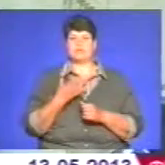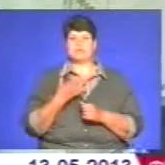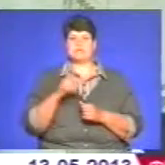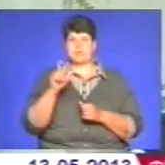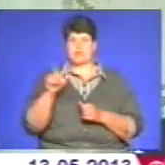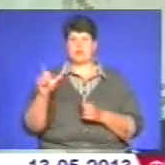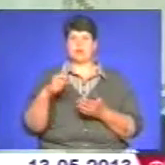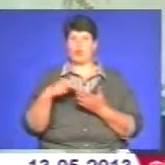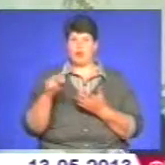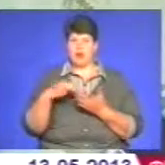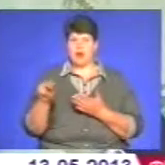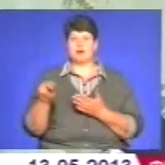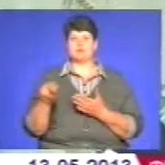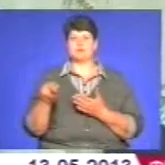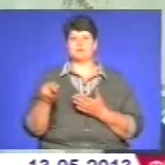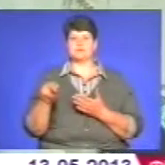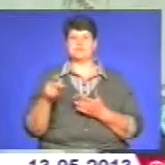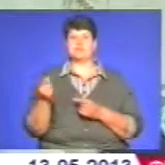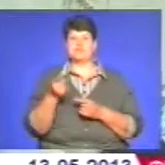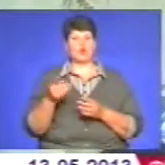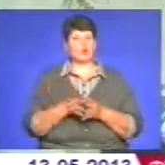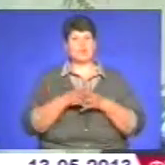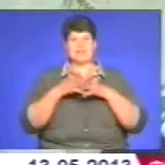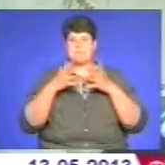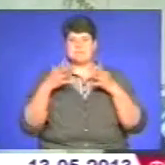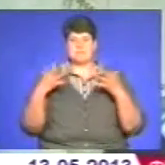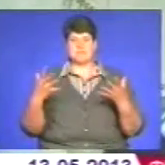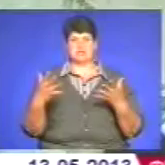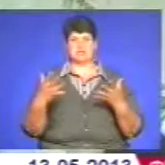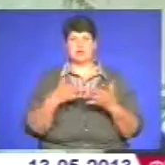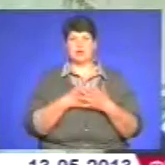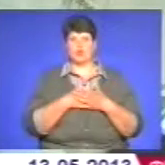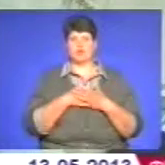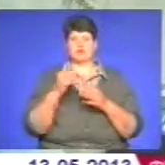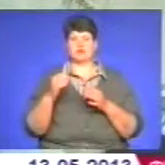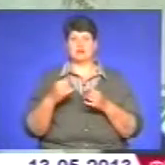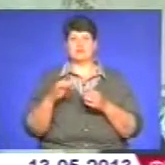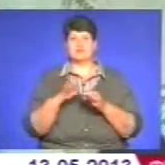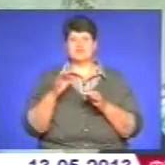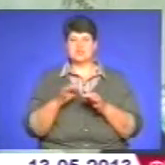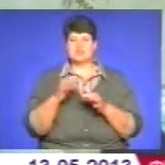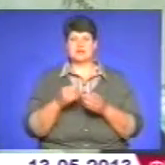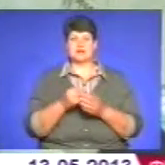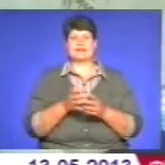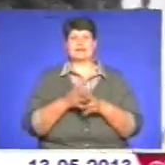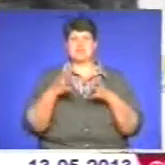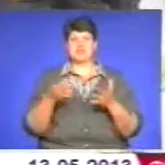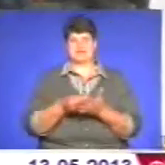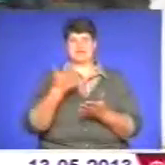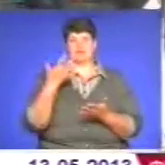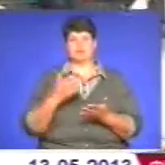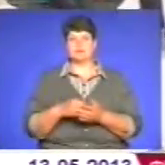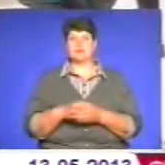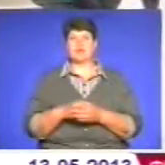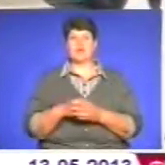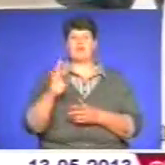купляють. Так, так, в Тернополі найбільше люблять вишиванку, поважають і цінують, найбільше цінують, скажу так. У